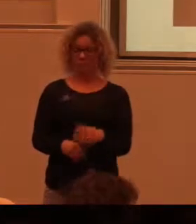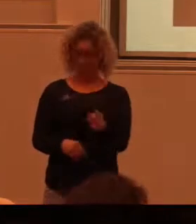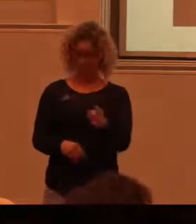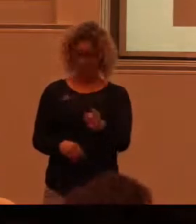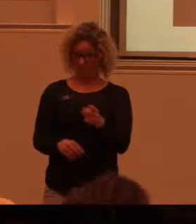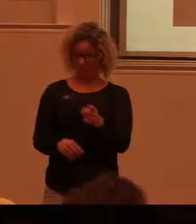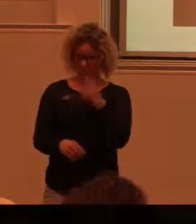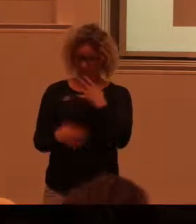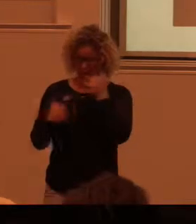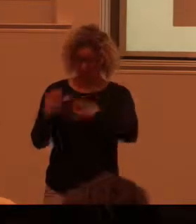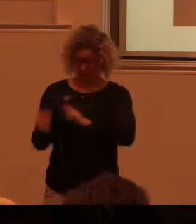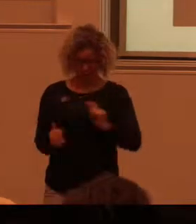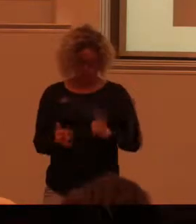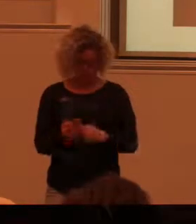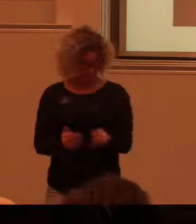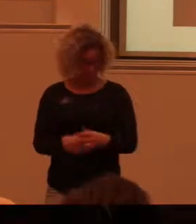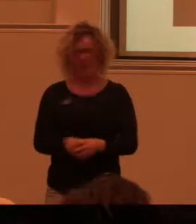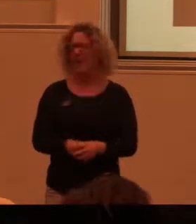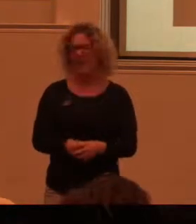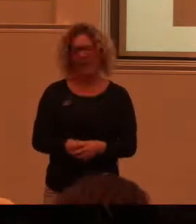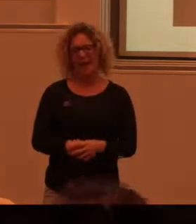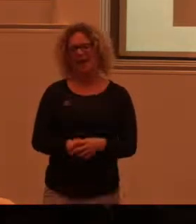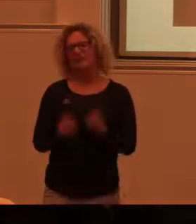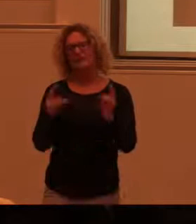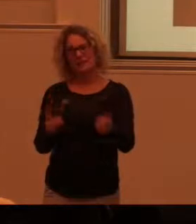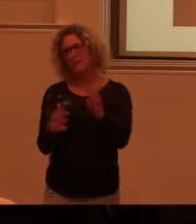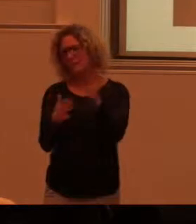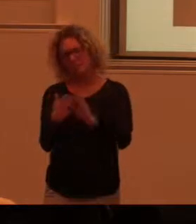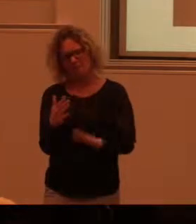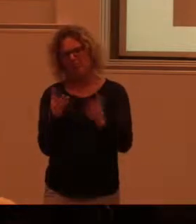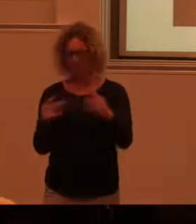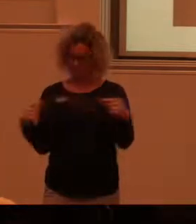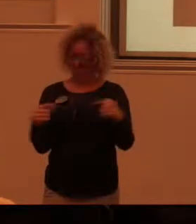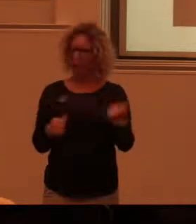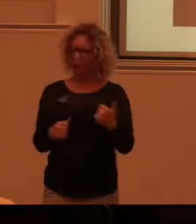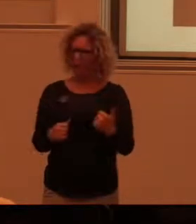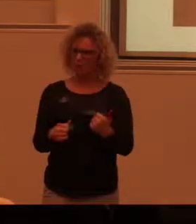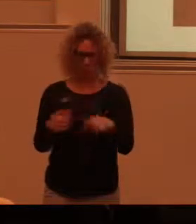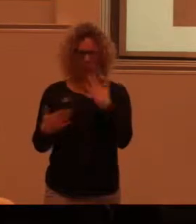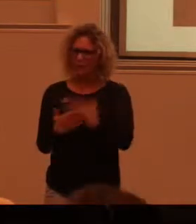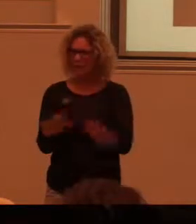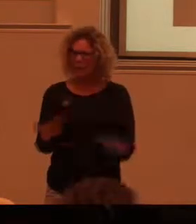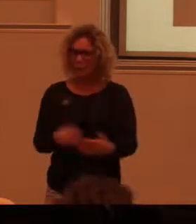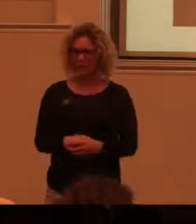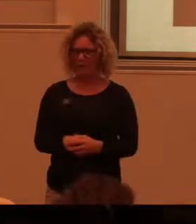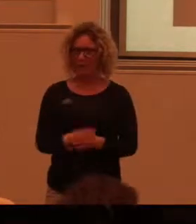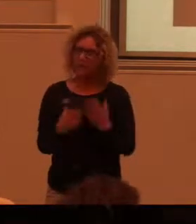Så att börja med att försöka ha samma färg och samma kontraster. Lite